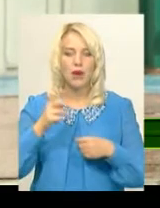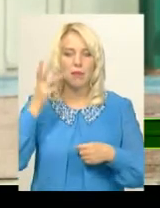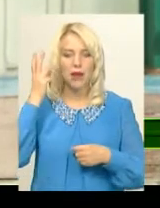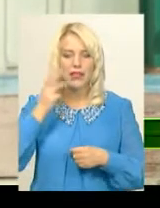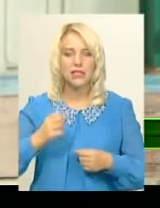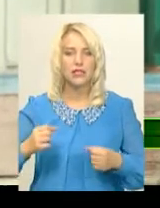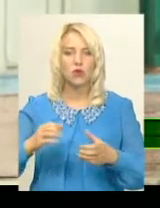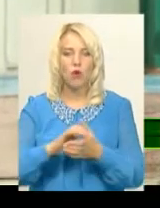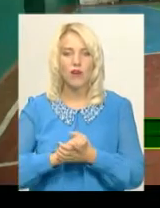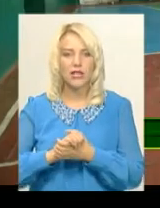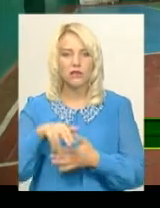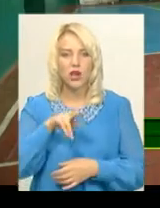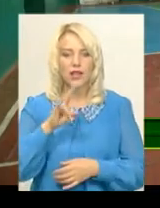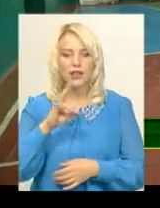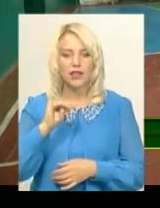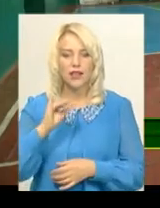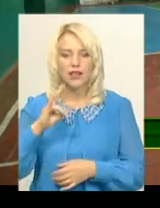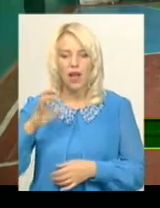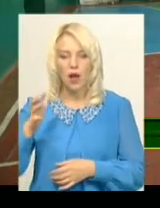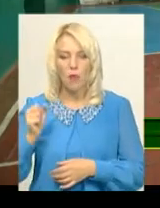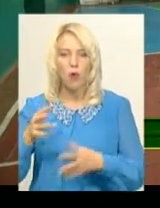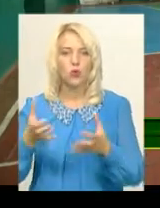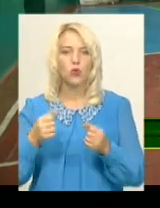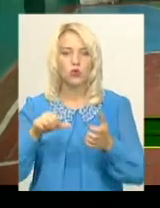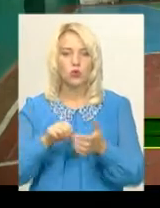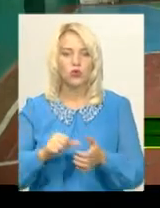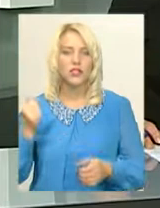«Динамо» беруть участь у чемпіонаті України з гірівого спорту.